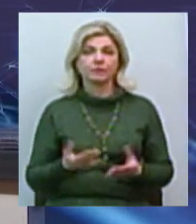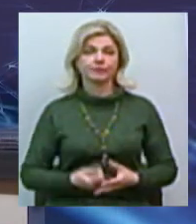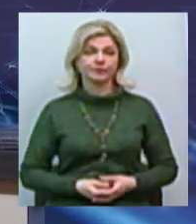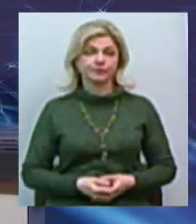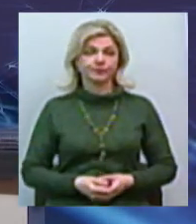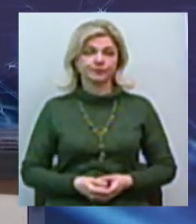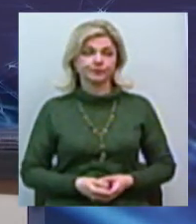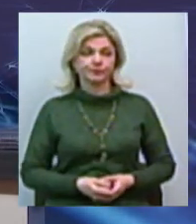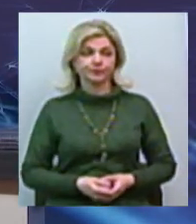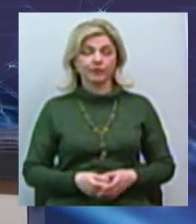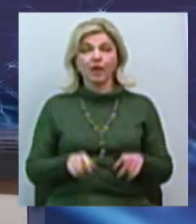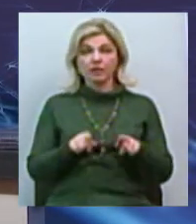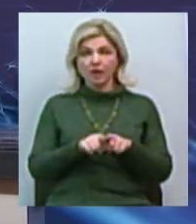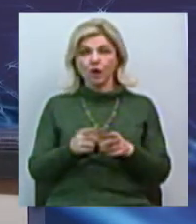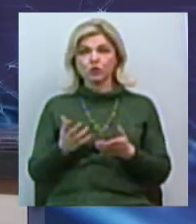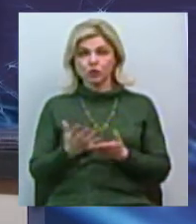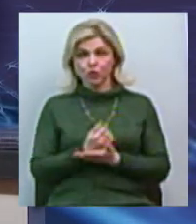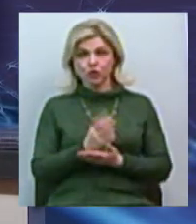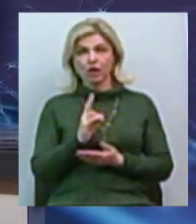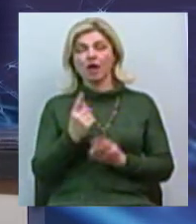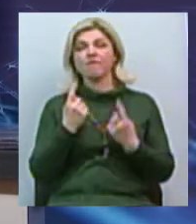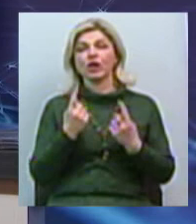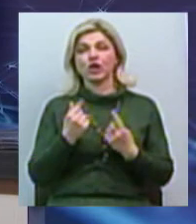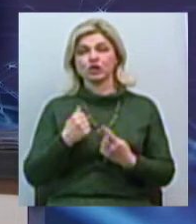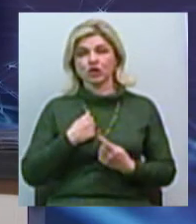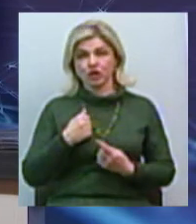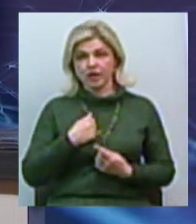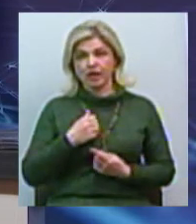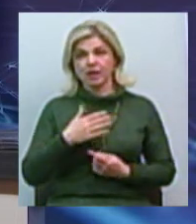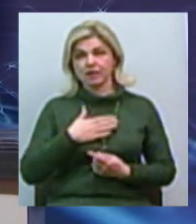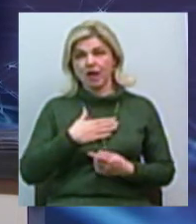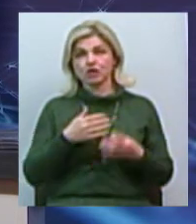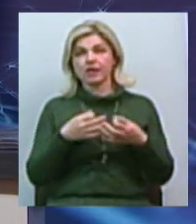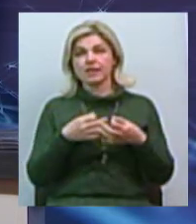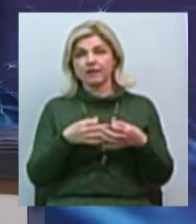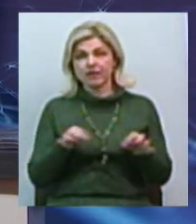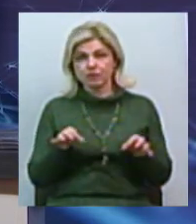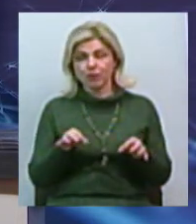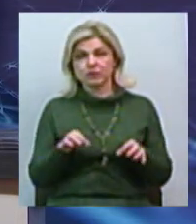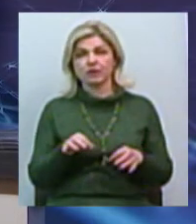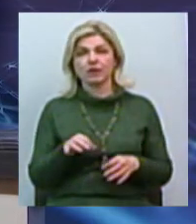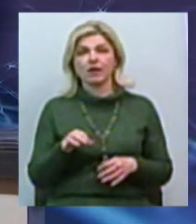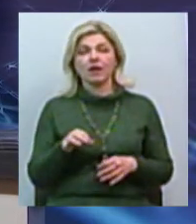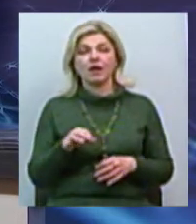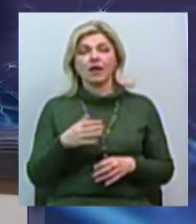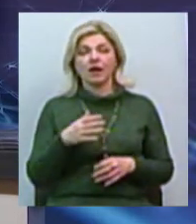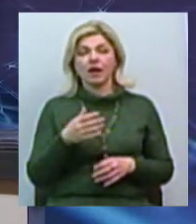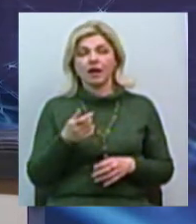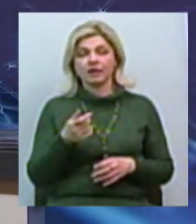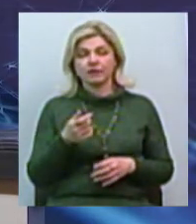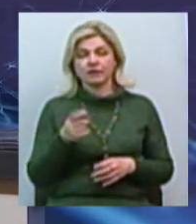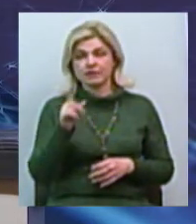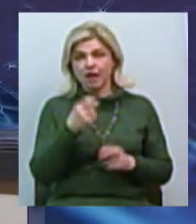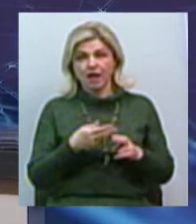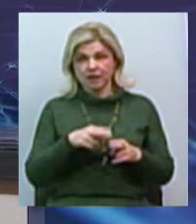Просто також сложилось, к великому сожалению, за 30 років нашої независності, що класічно за ці